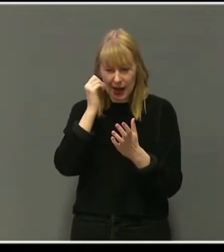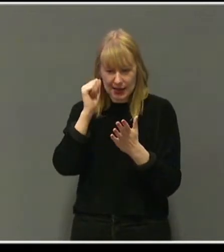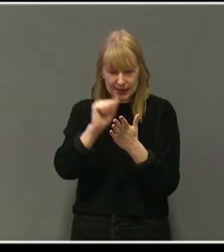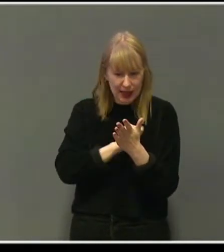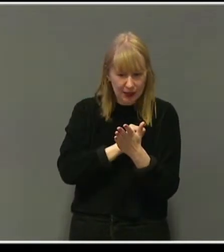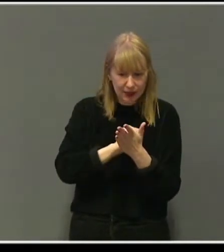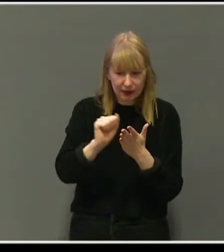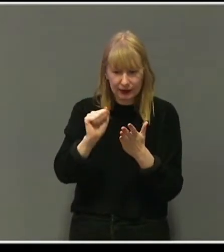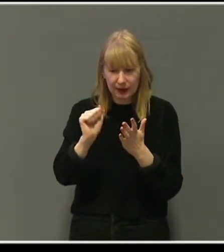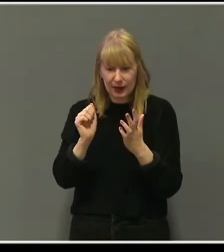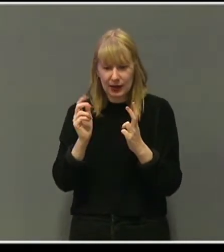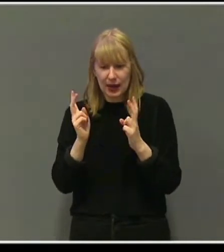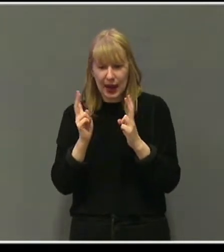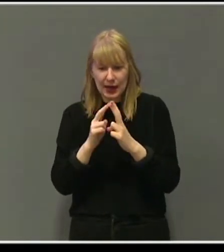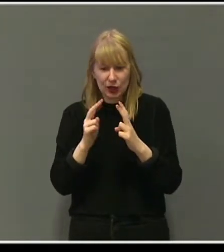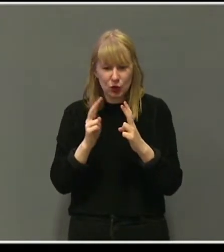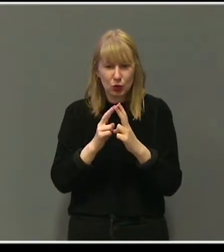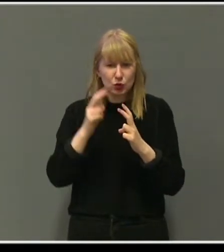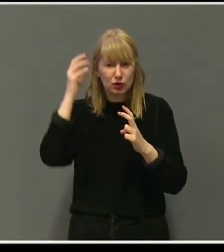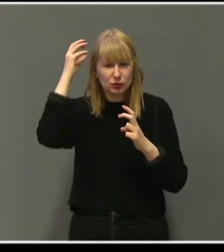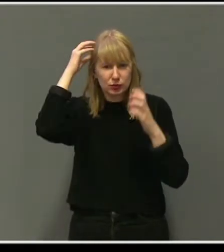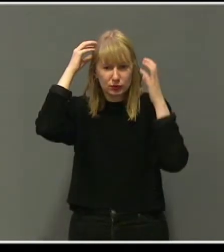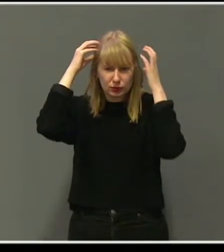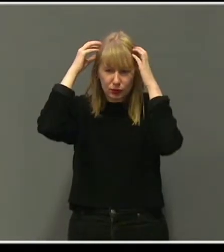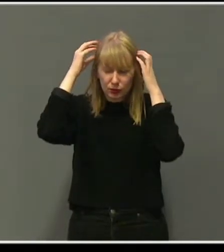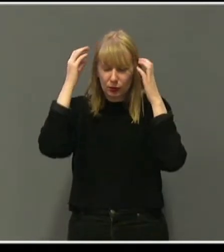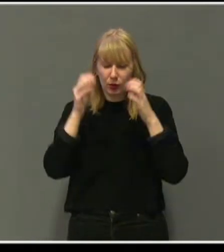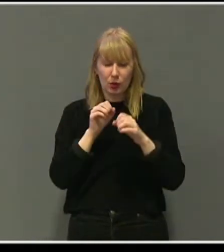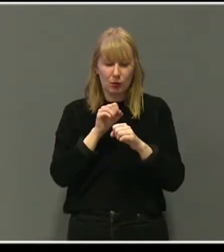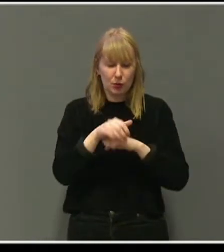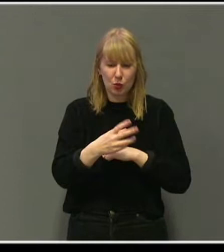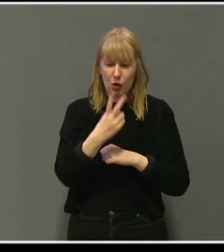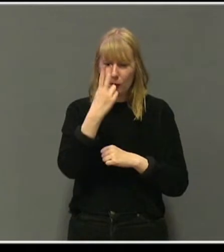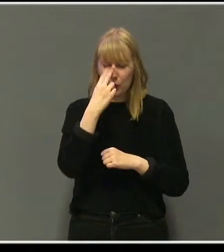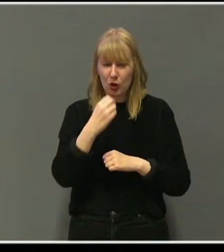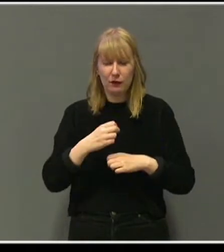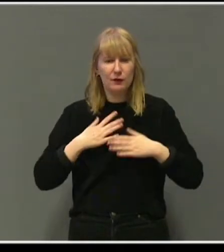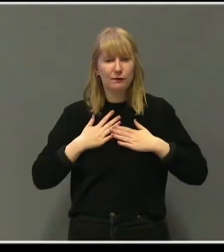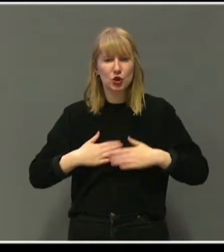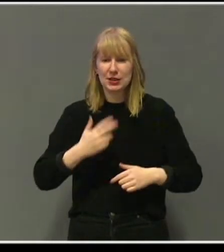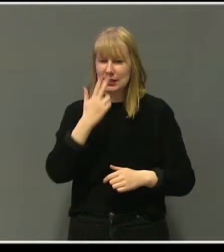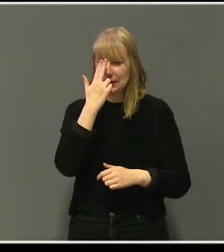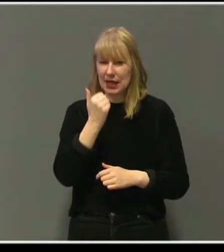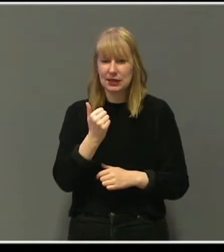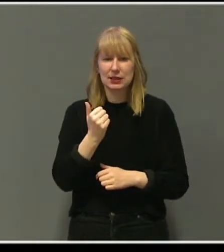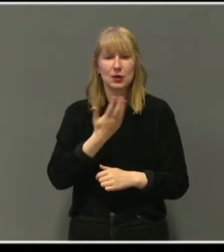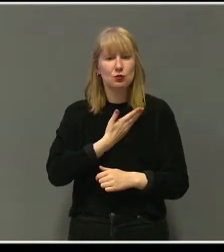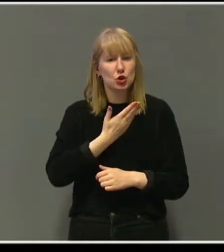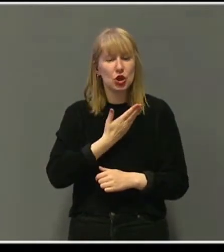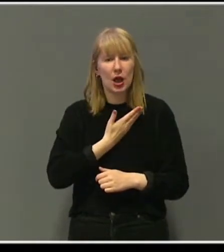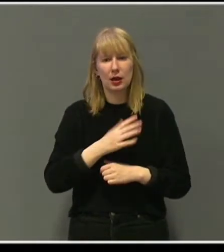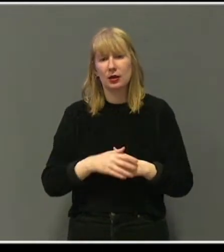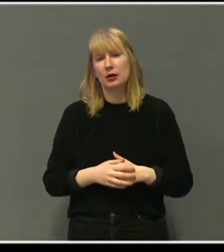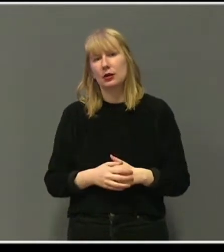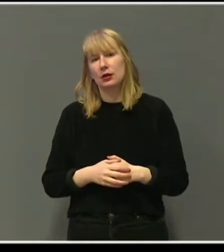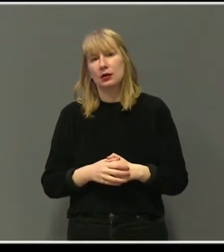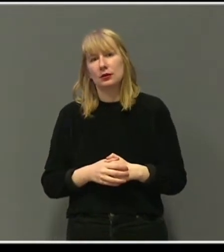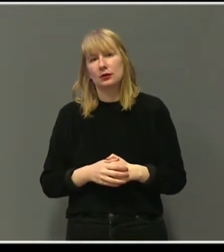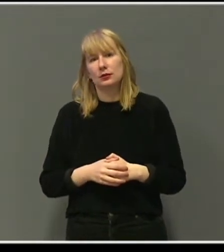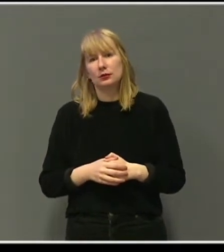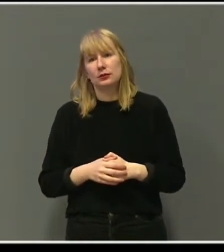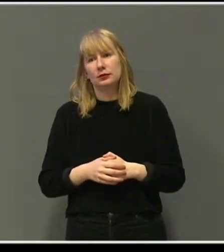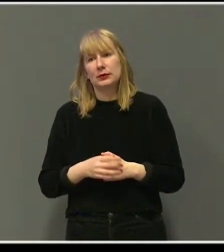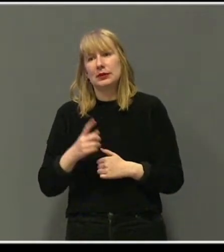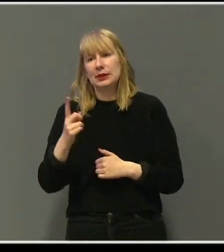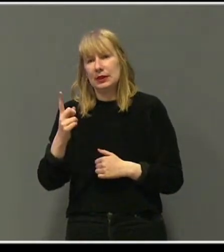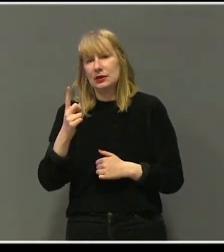Lå med elektroder festet i hodet. Det var blodprøver. Fysiske tester. Selv om de ikke fortalte så